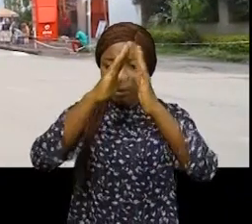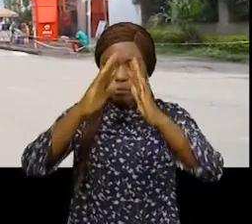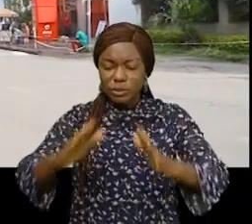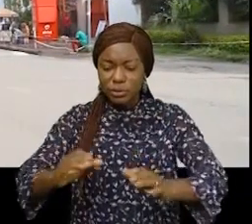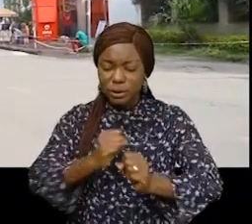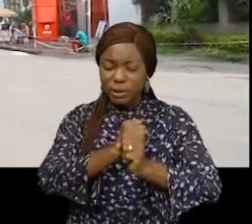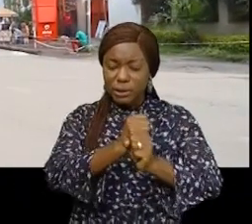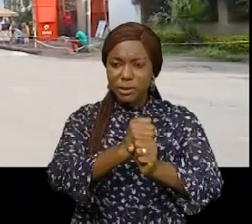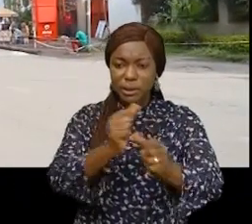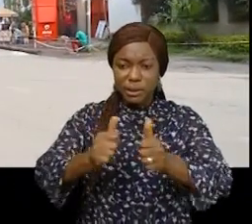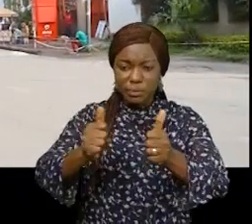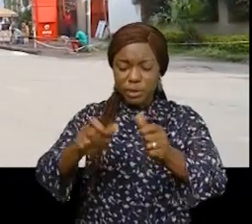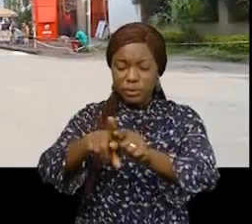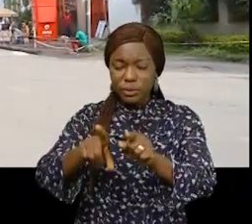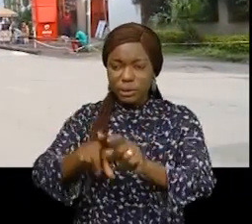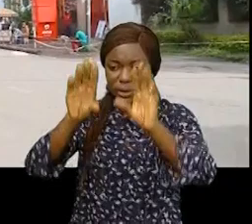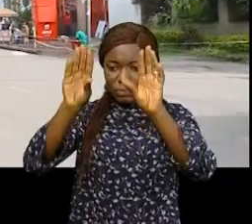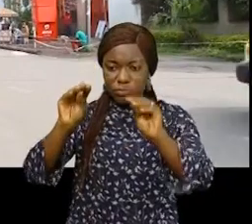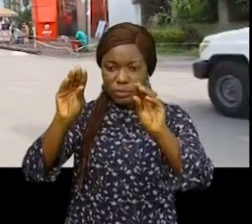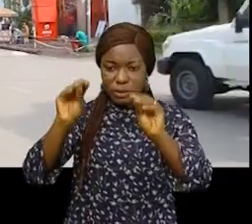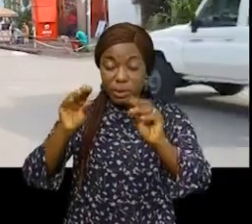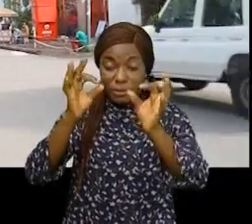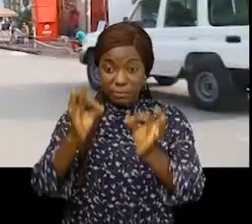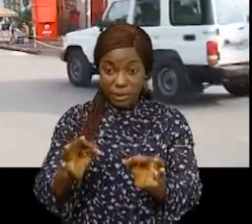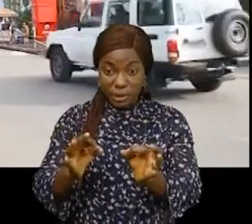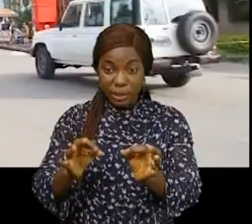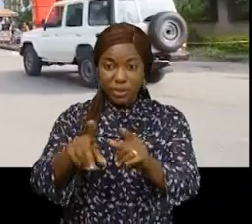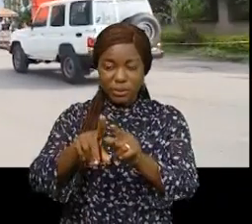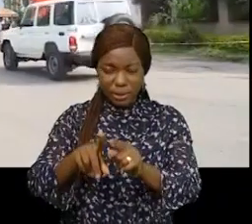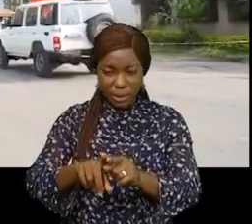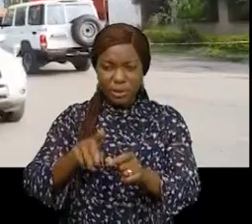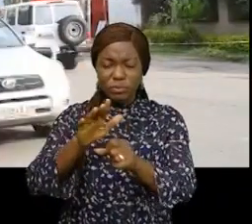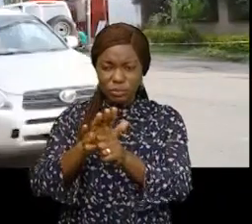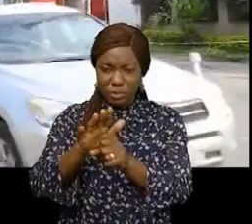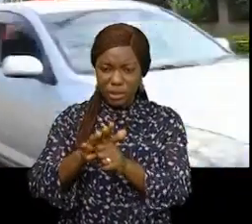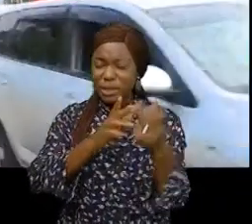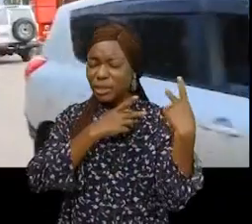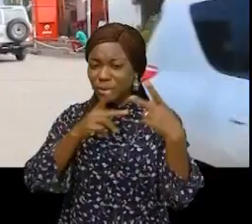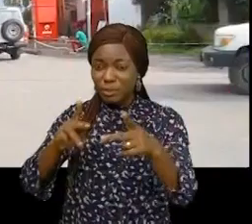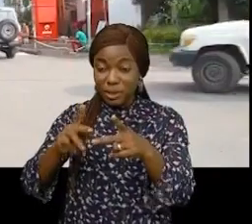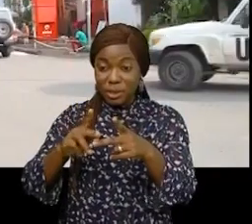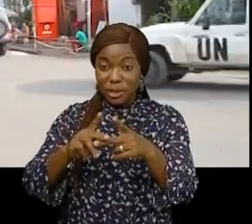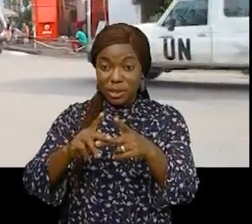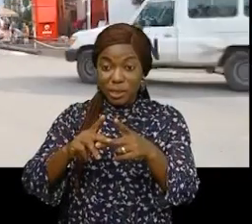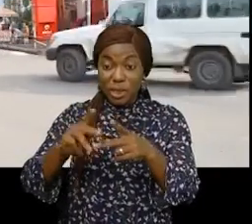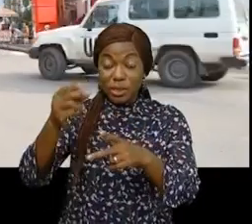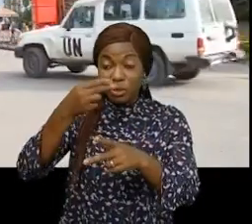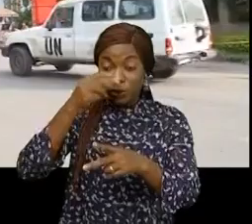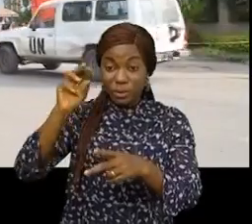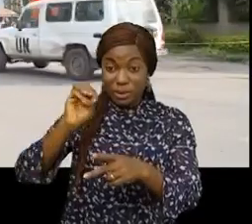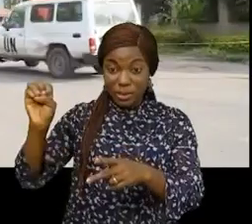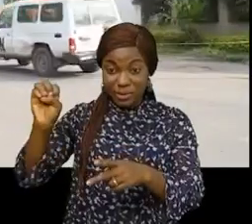pour sécuriser les magasins. Et d'un autre temps, c'est l'incertitude. Depuis Goma, Oskar Mbal,